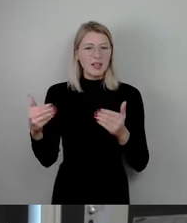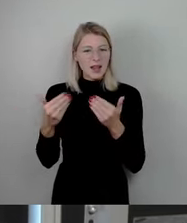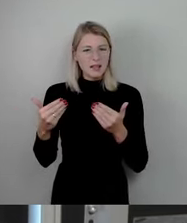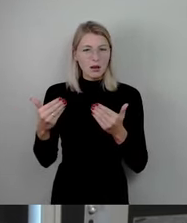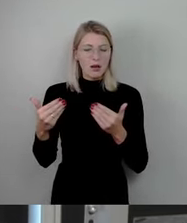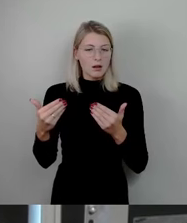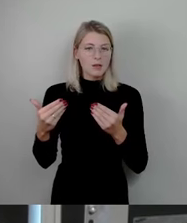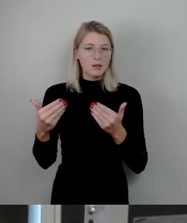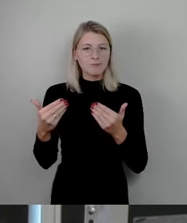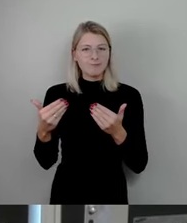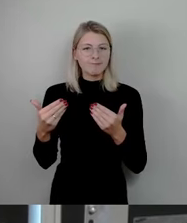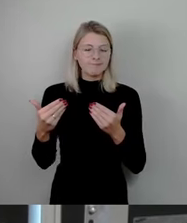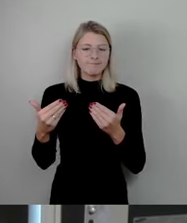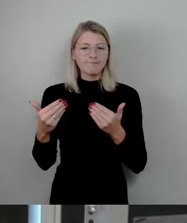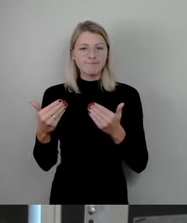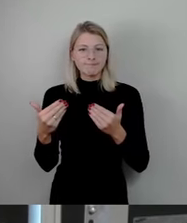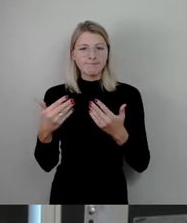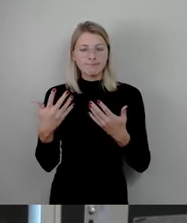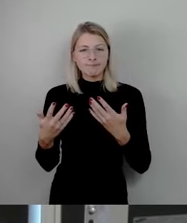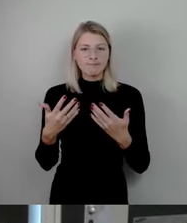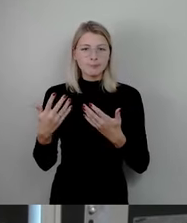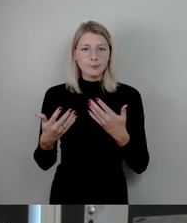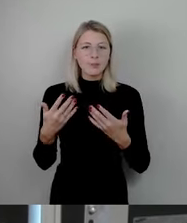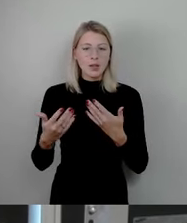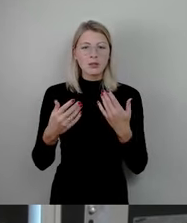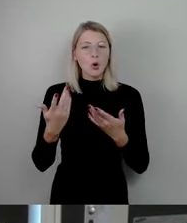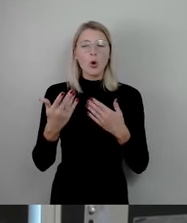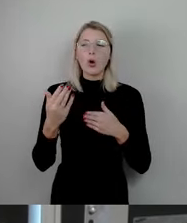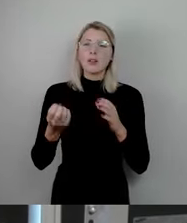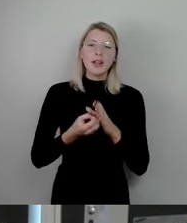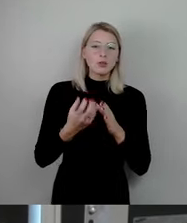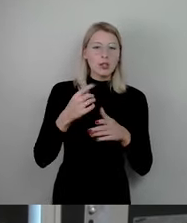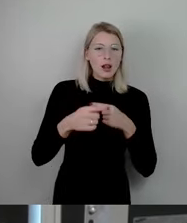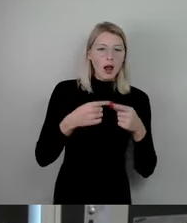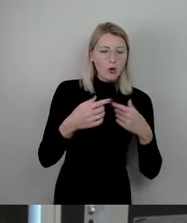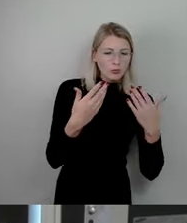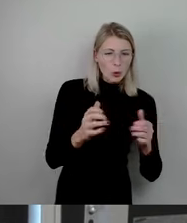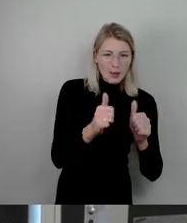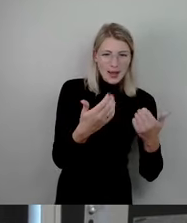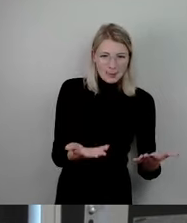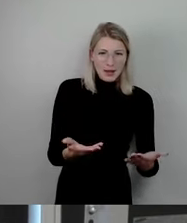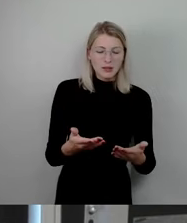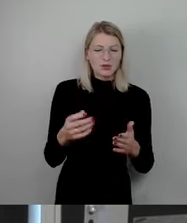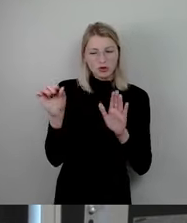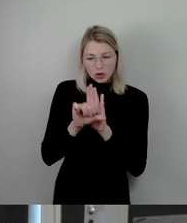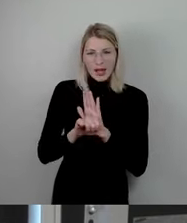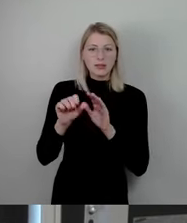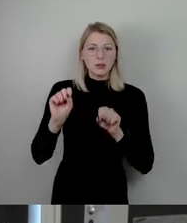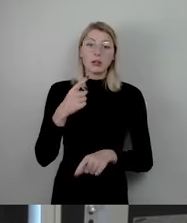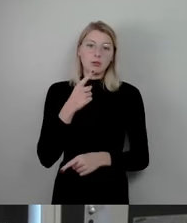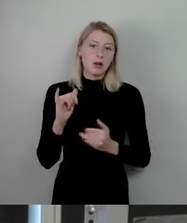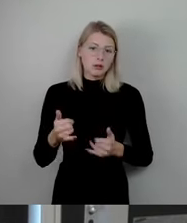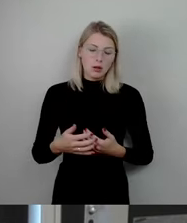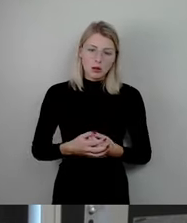was, ich sag mal, was der natürliche Lauf der Dinge ist, sagen, dass das schlecht ist. Natürlich, und das wissen auch